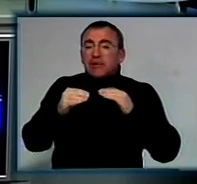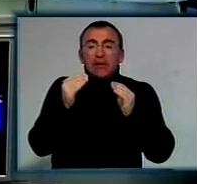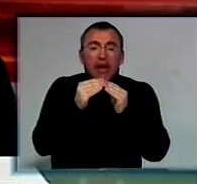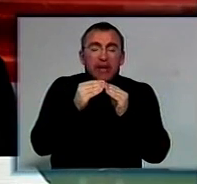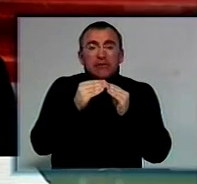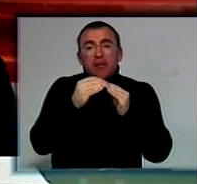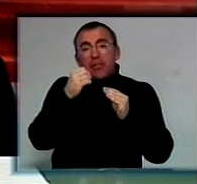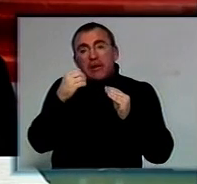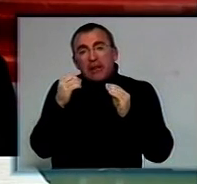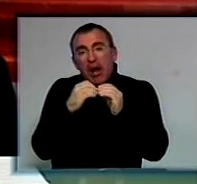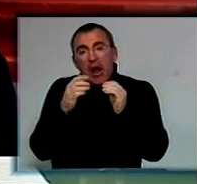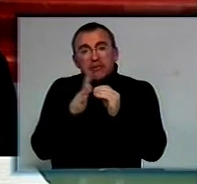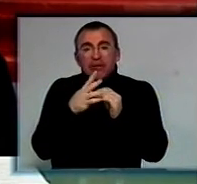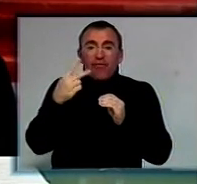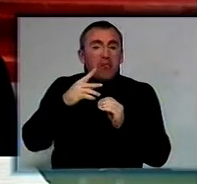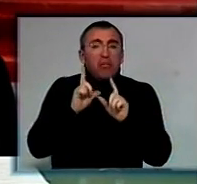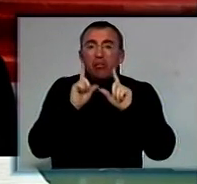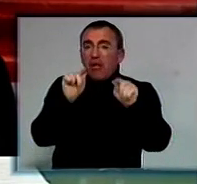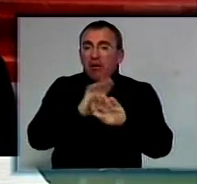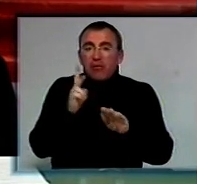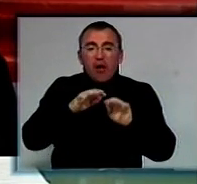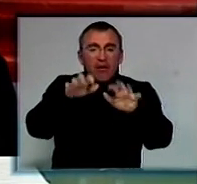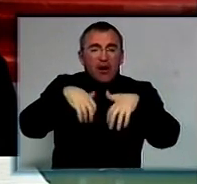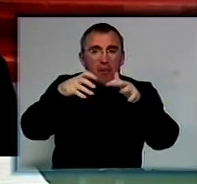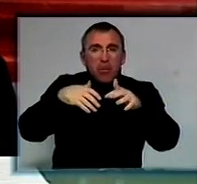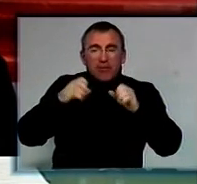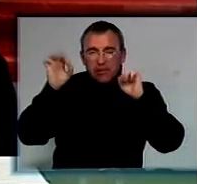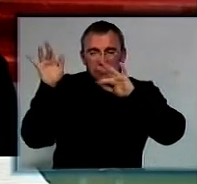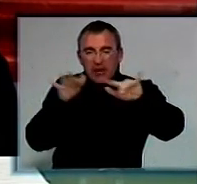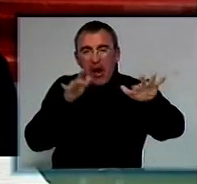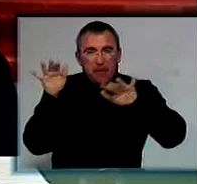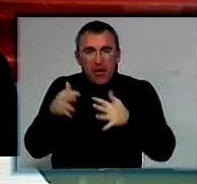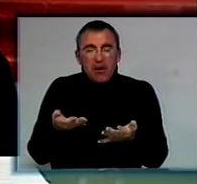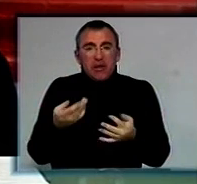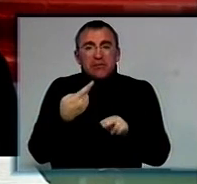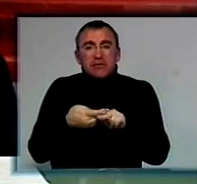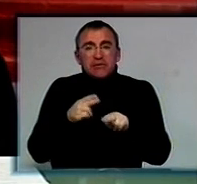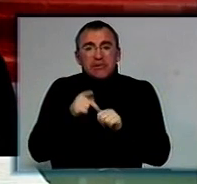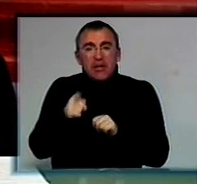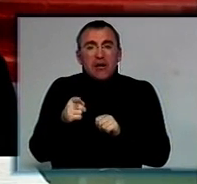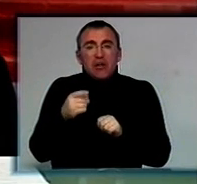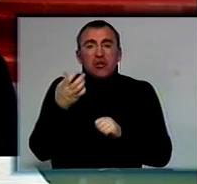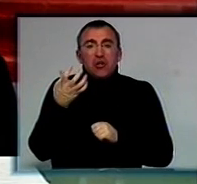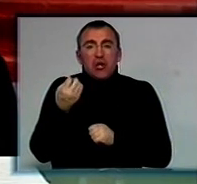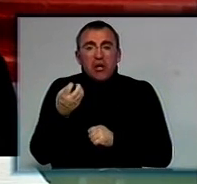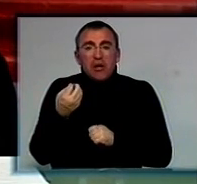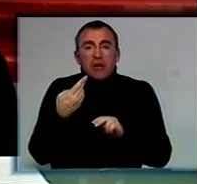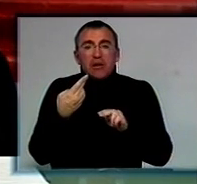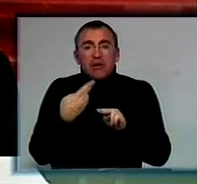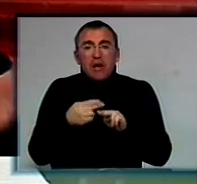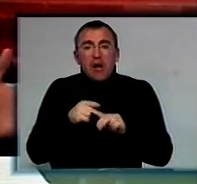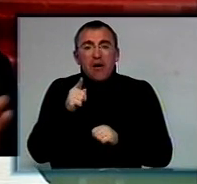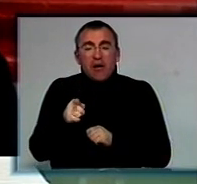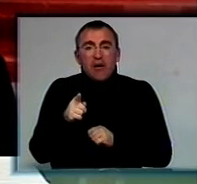15, ні за 20 хвилин вони доїдете, тому що там треба розгрібати замети, тому що це, ну, є ще така вона